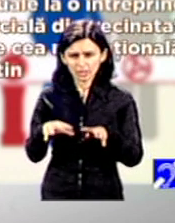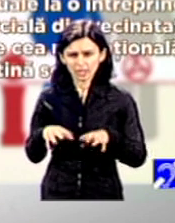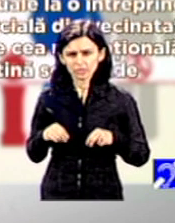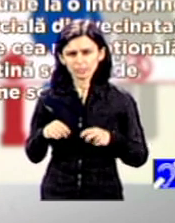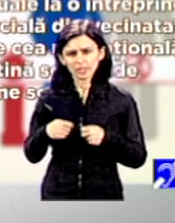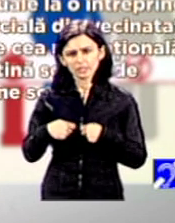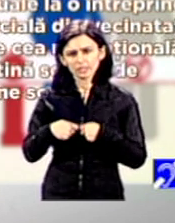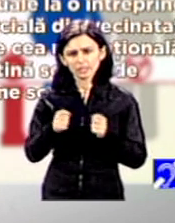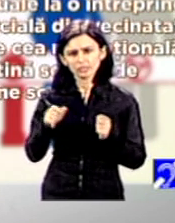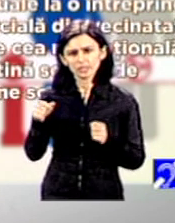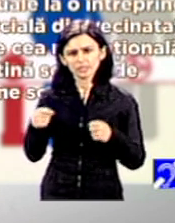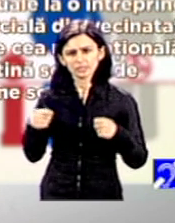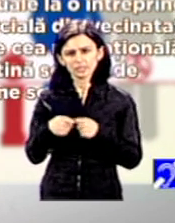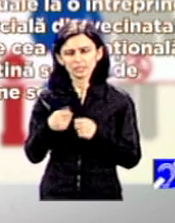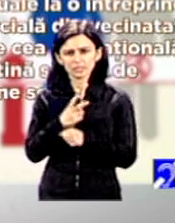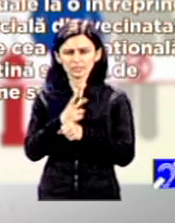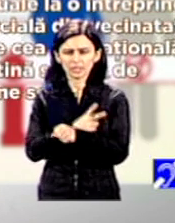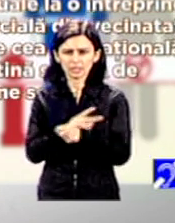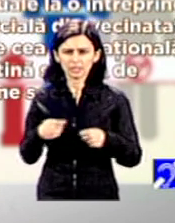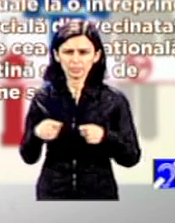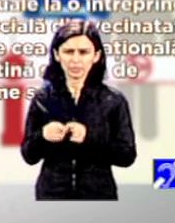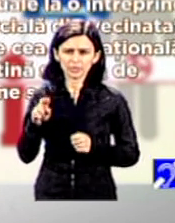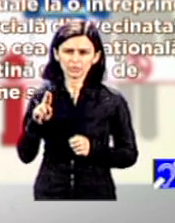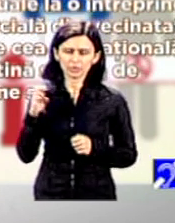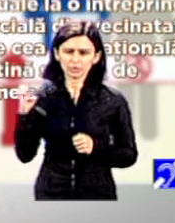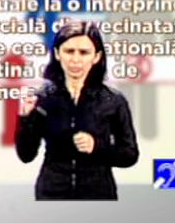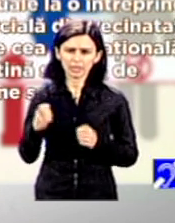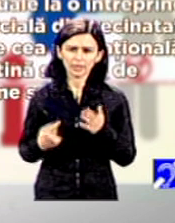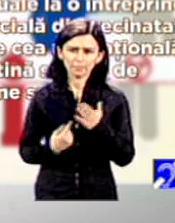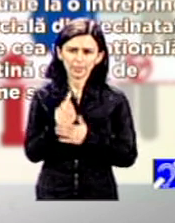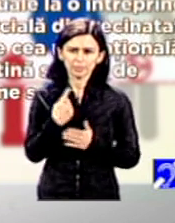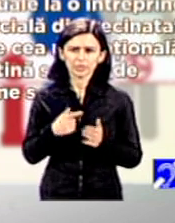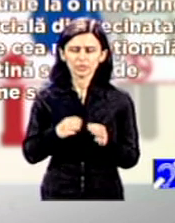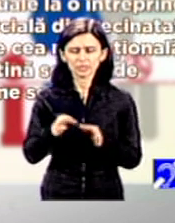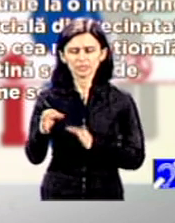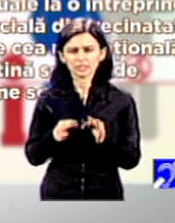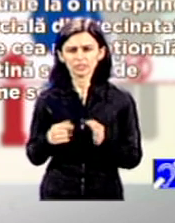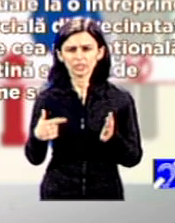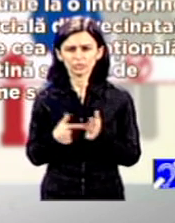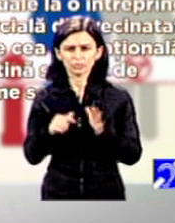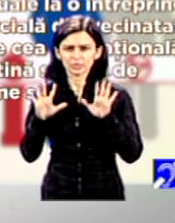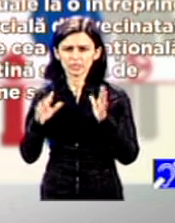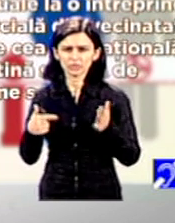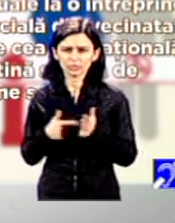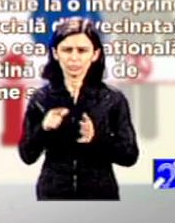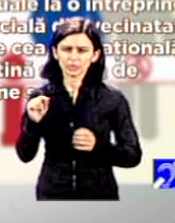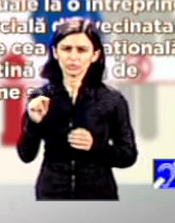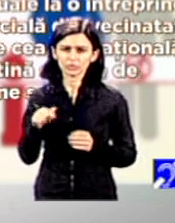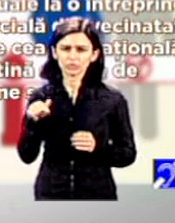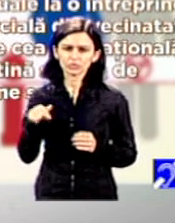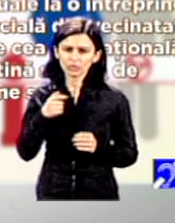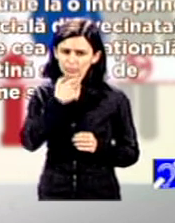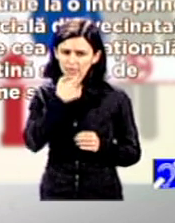membre în lumea europeană, a apărut strategia 2010-2020 pentru persoanele cu dizabilități, iar acum, în 2021,